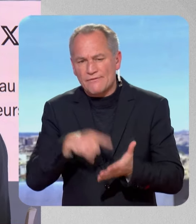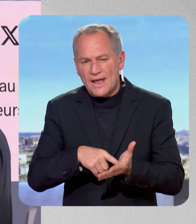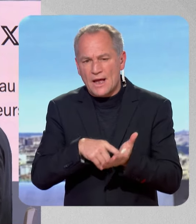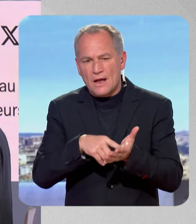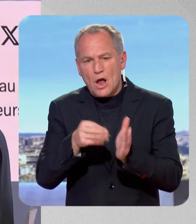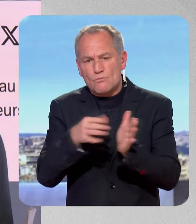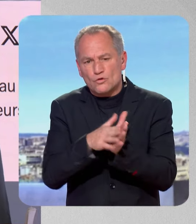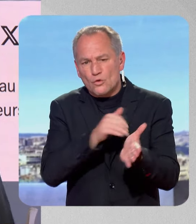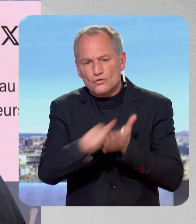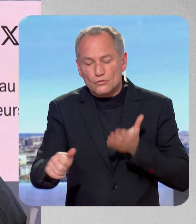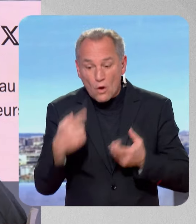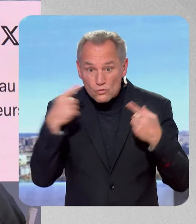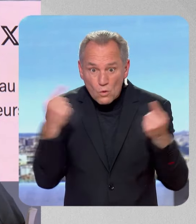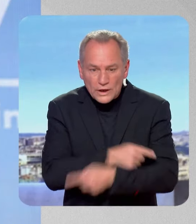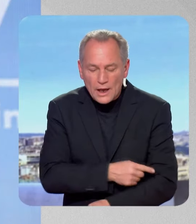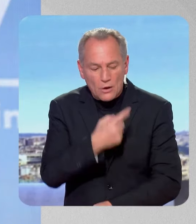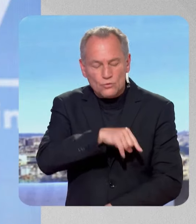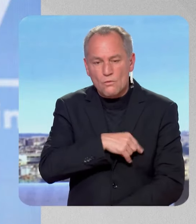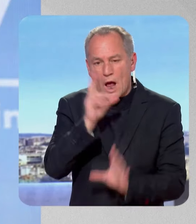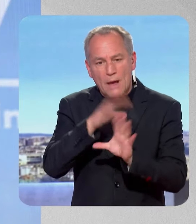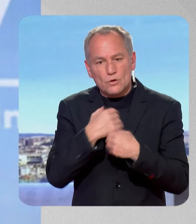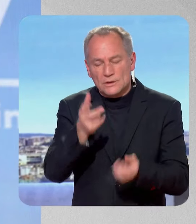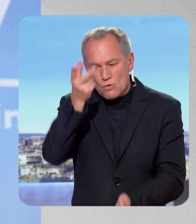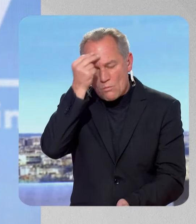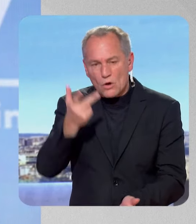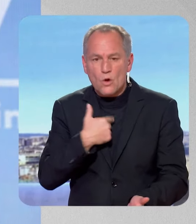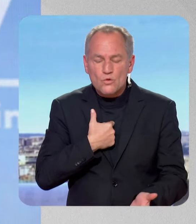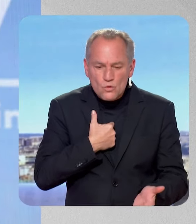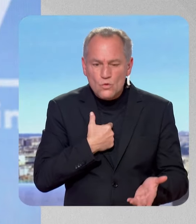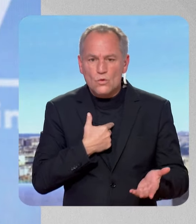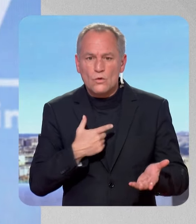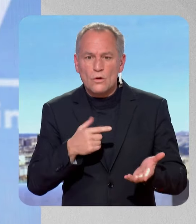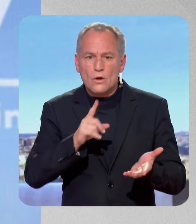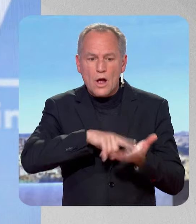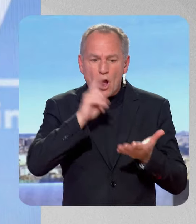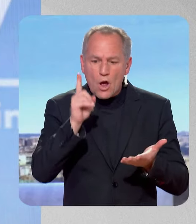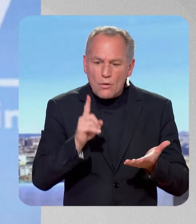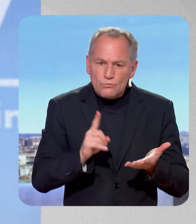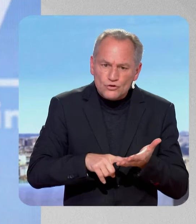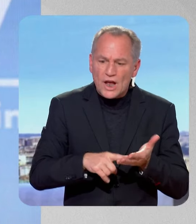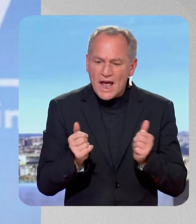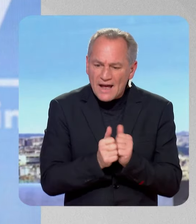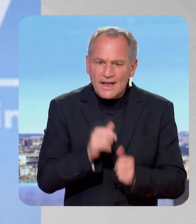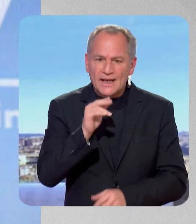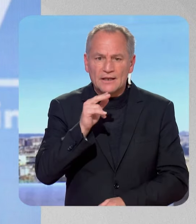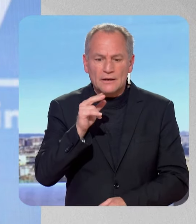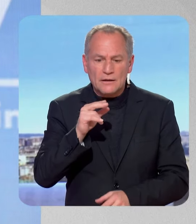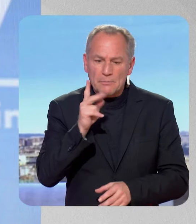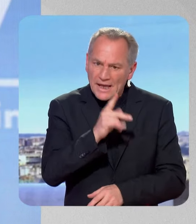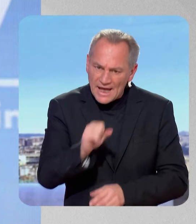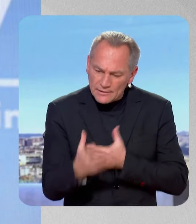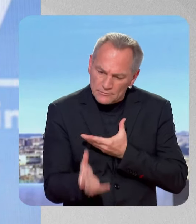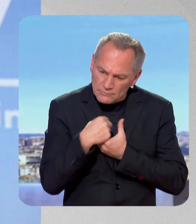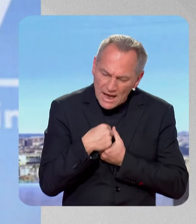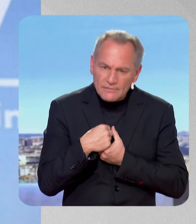contraire aurait été complètement incompréhensible. Je veux dire, on a amendé un budget, nouveau Front populaire, avec le PS inclus, et il a été